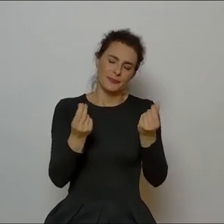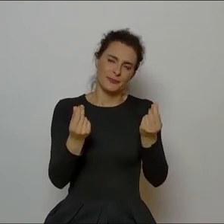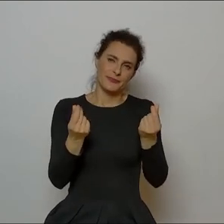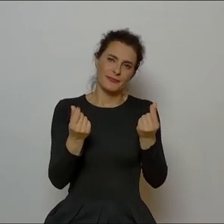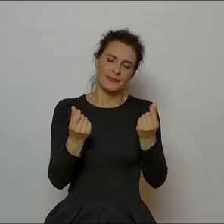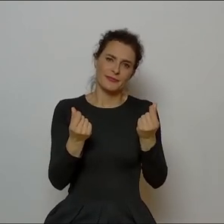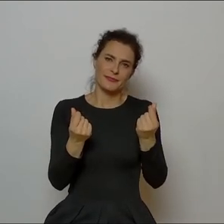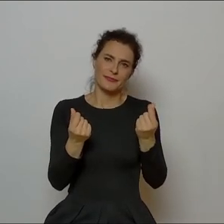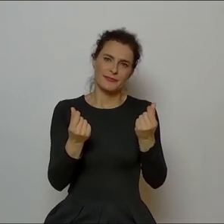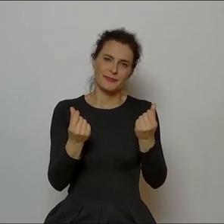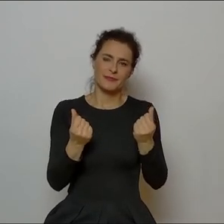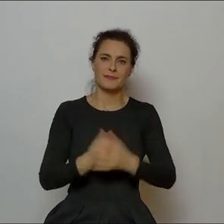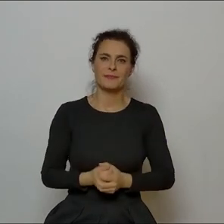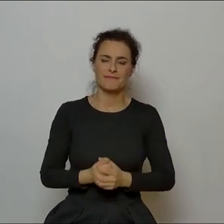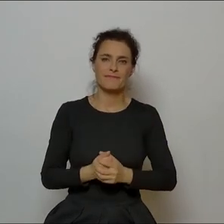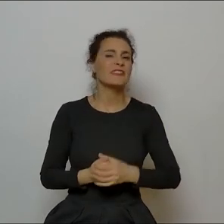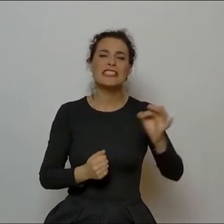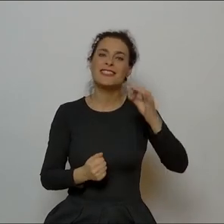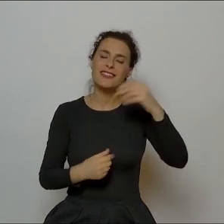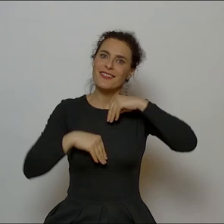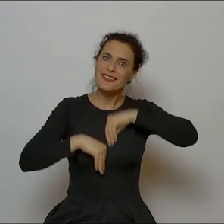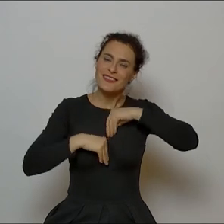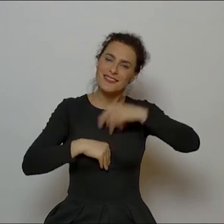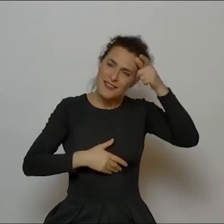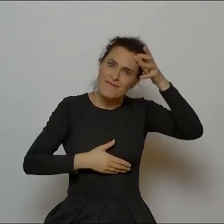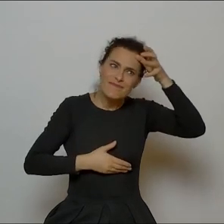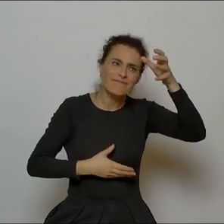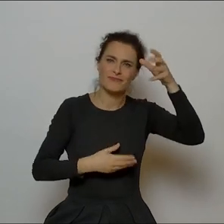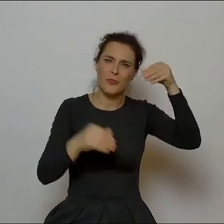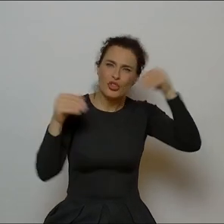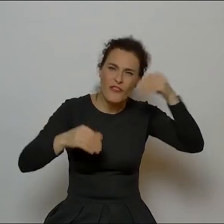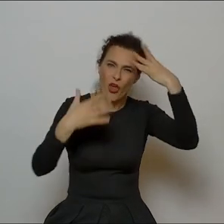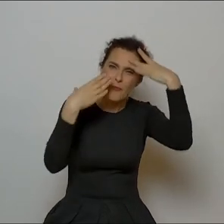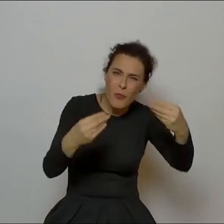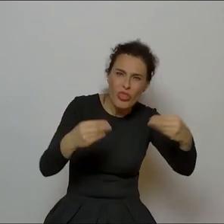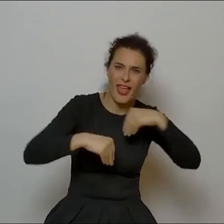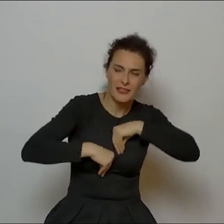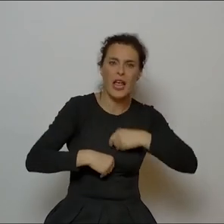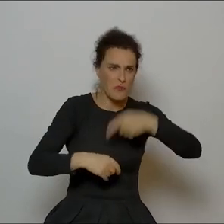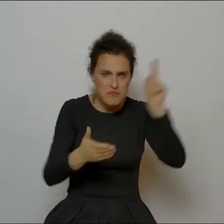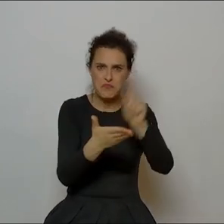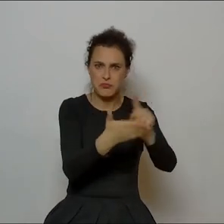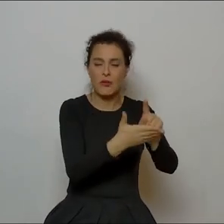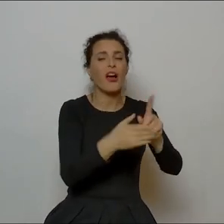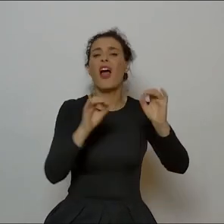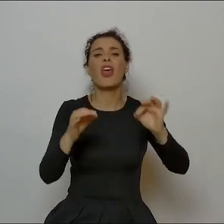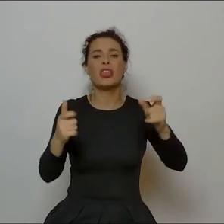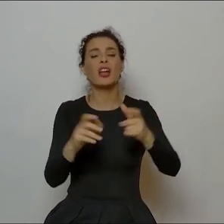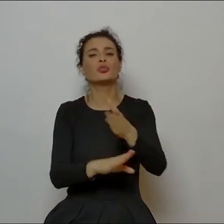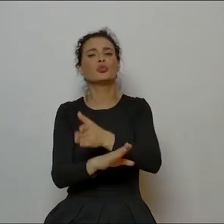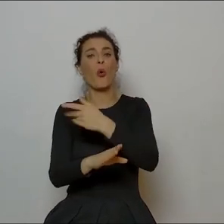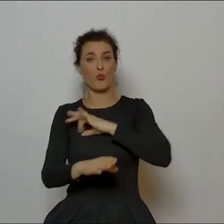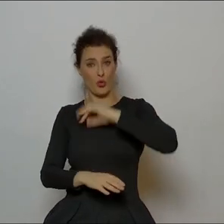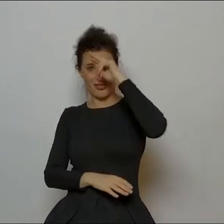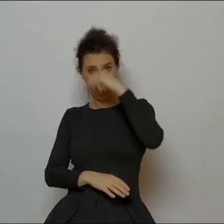wybić tak na wierzch potencjał, który jest, bo oni mają potencjał. Natomiast cywilizacja, którą mój tata też